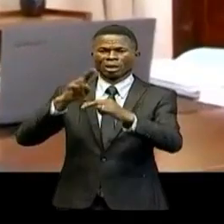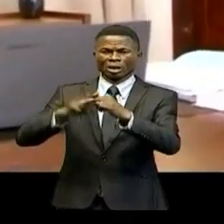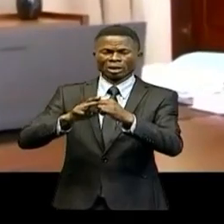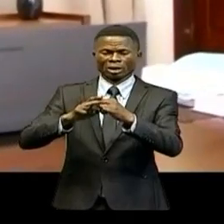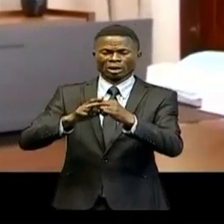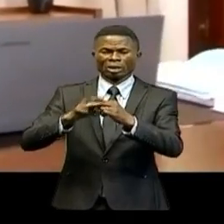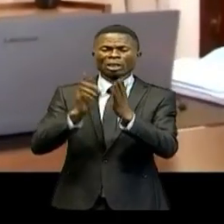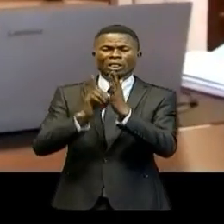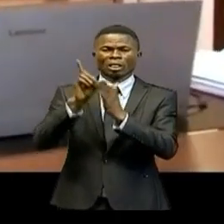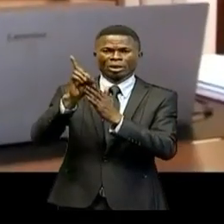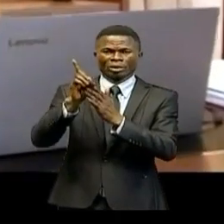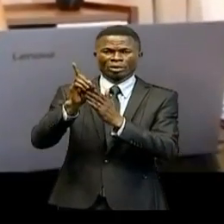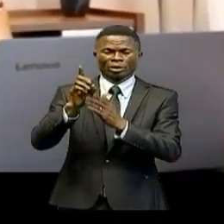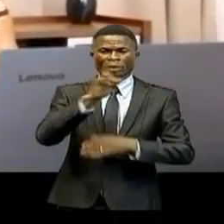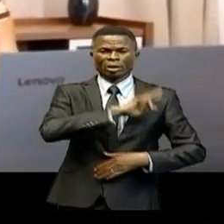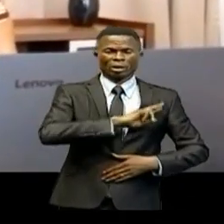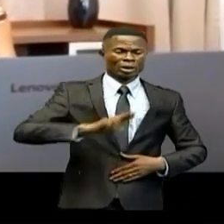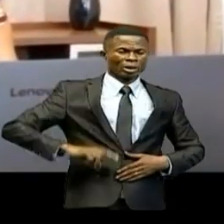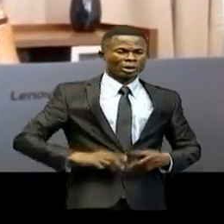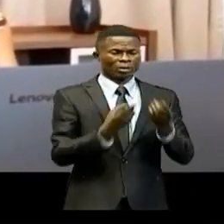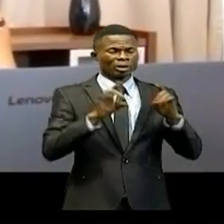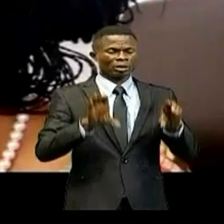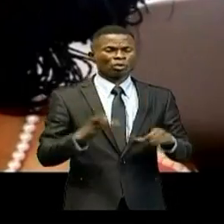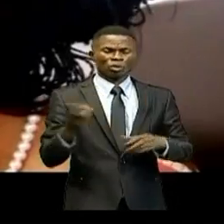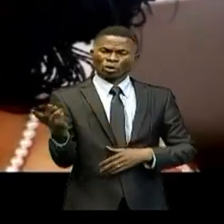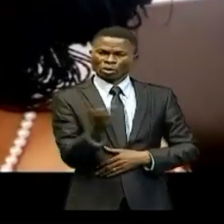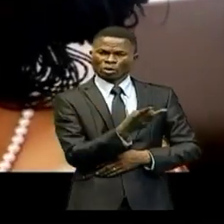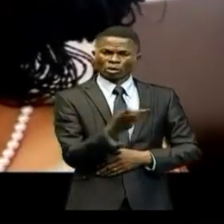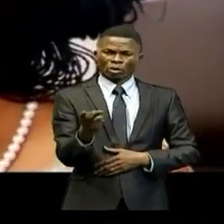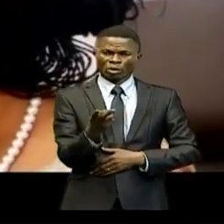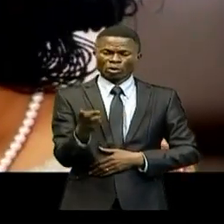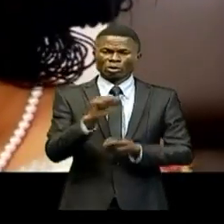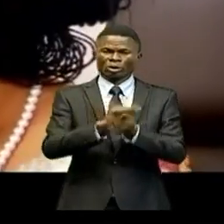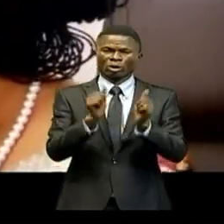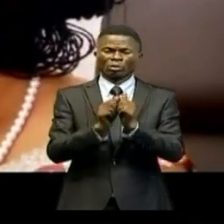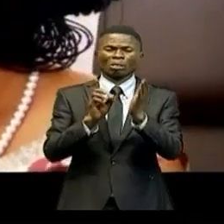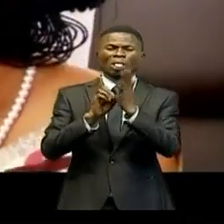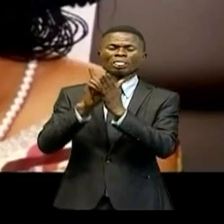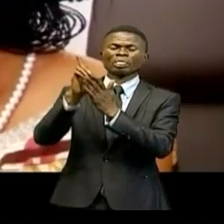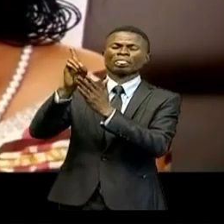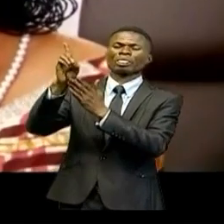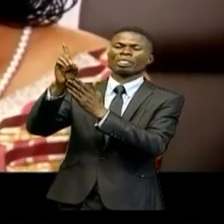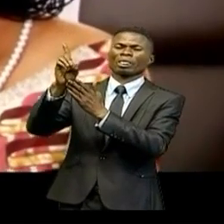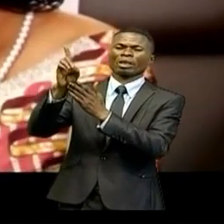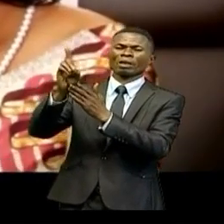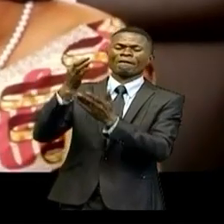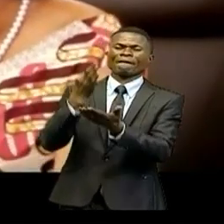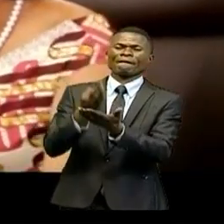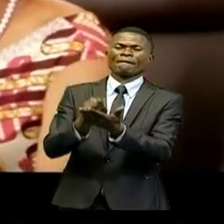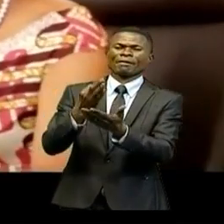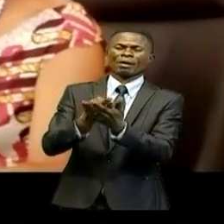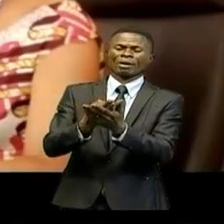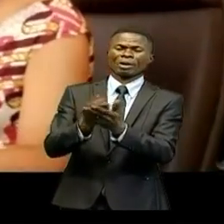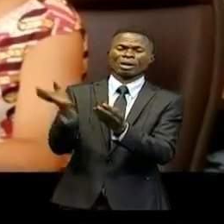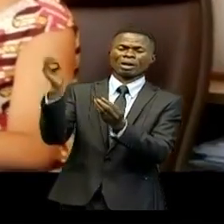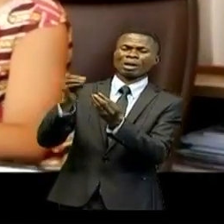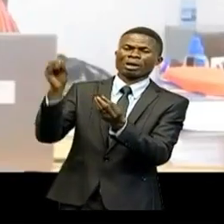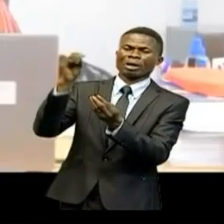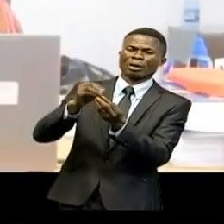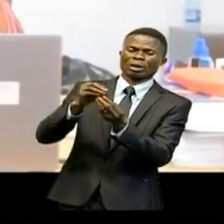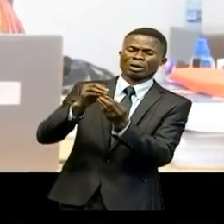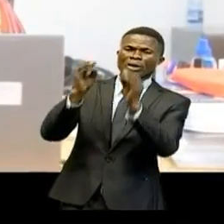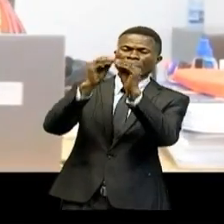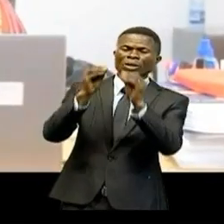développement et la République démocratique du Congo au titre du développement et du financement additionnel d'un